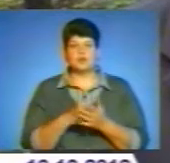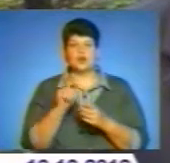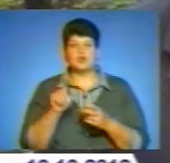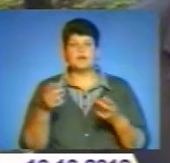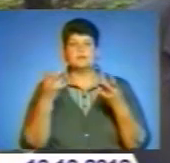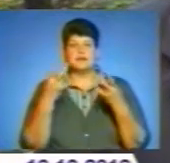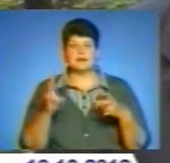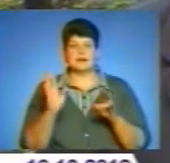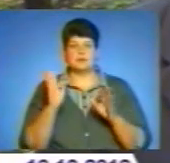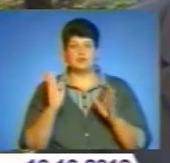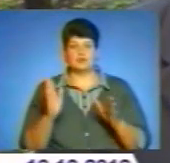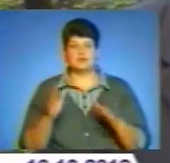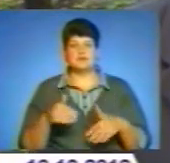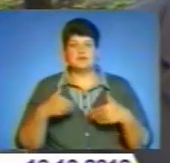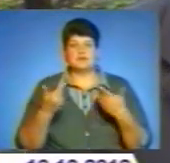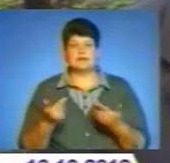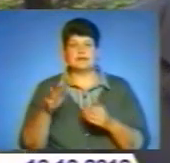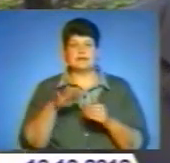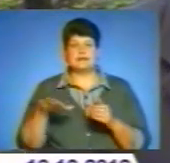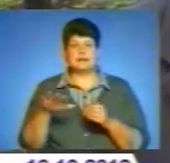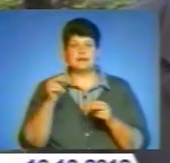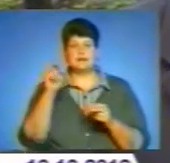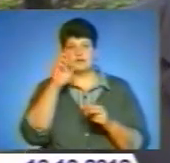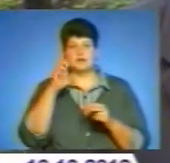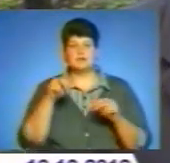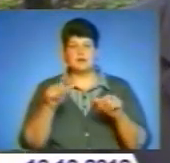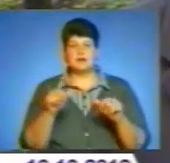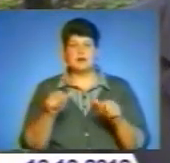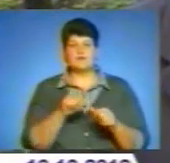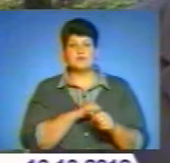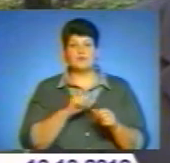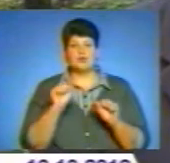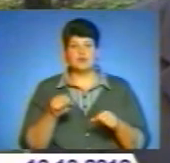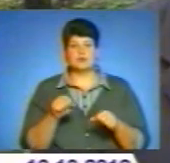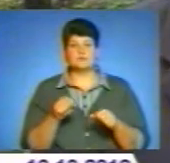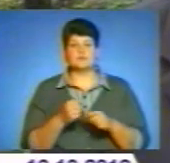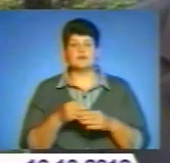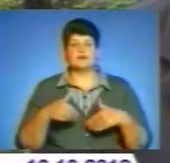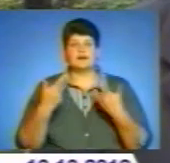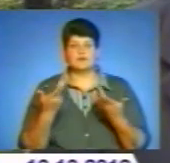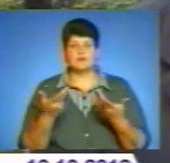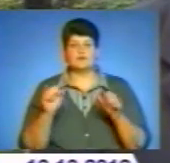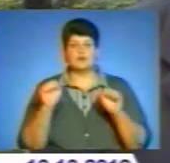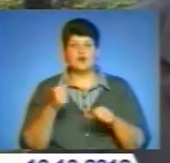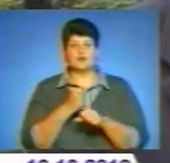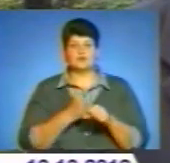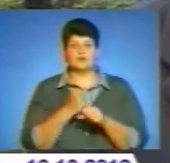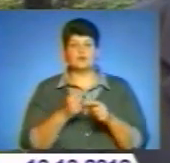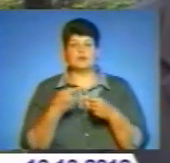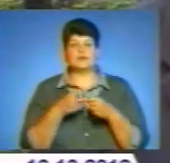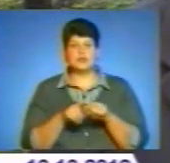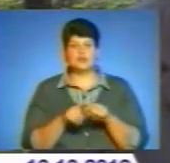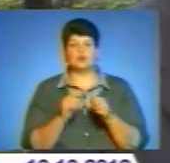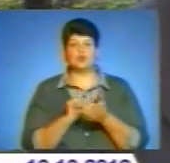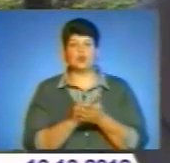роботи проводяться безкоштовно за рахунок коштів державного бюджету, в яку зміни був бюджет. Людям не треба вже буде безпосередньо